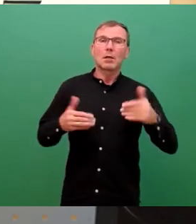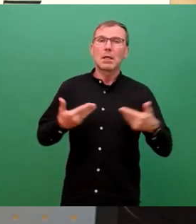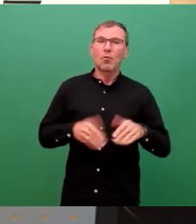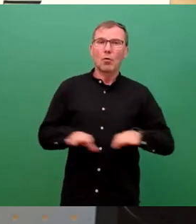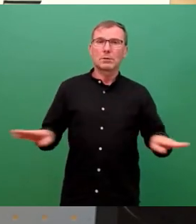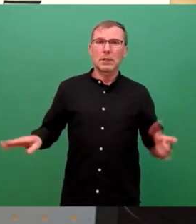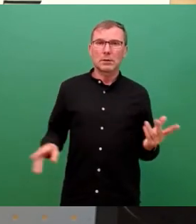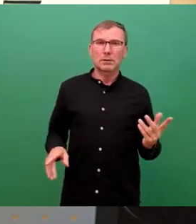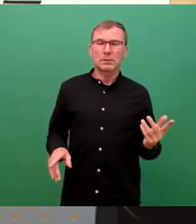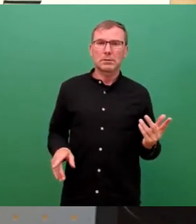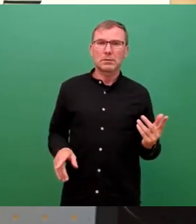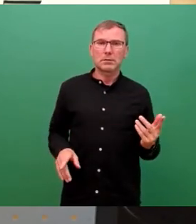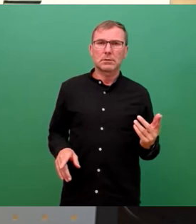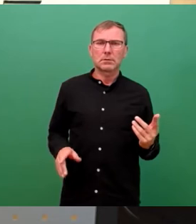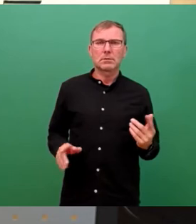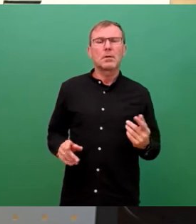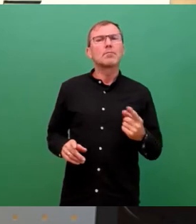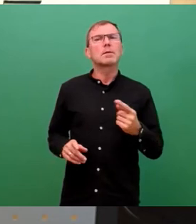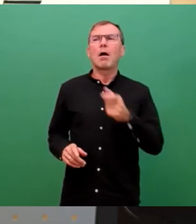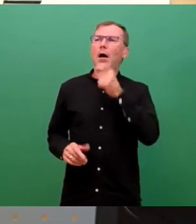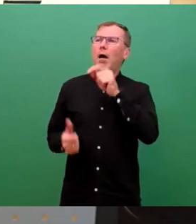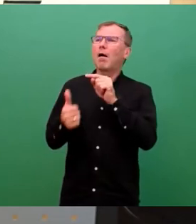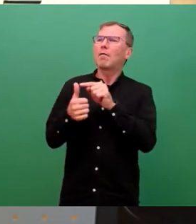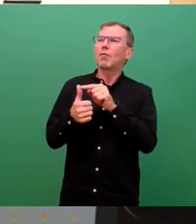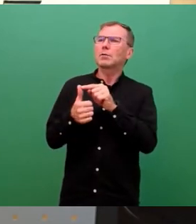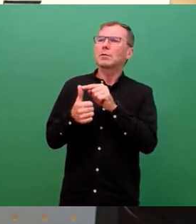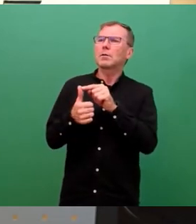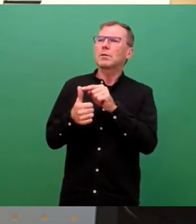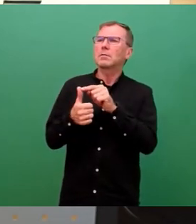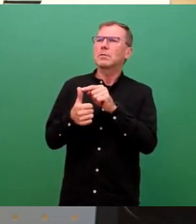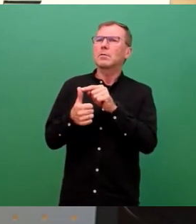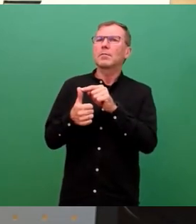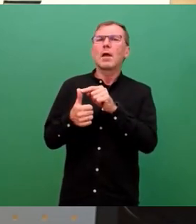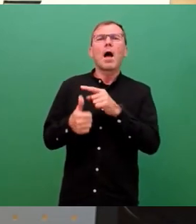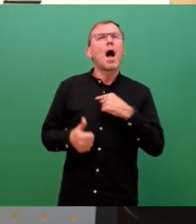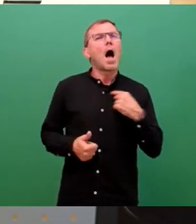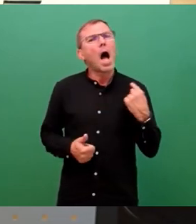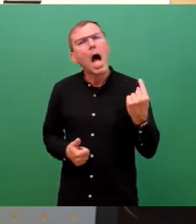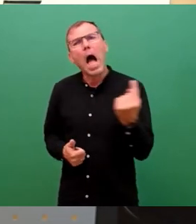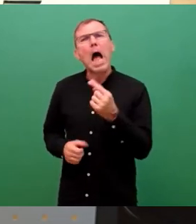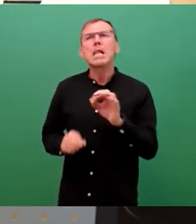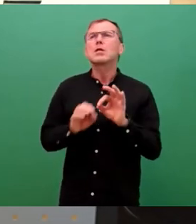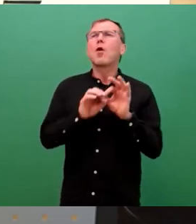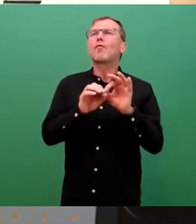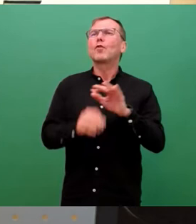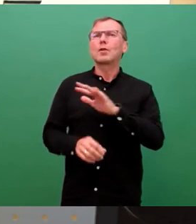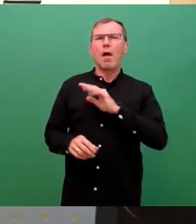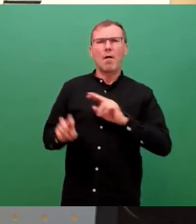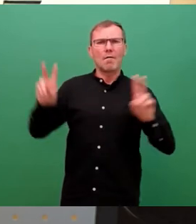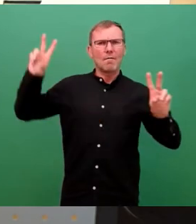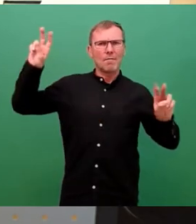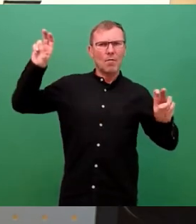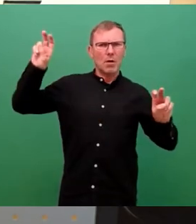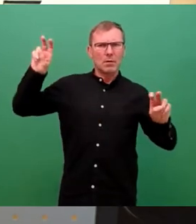Legitimation mit dem Wort eben, dass man alles für das Volk in der Formel der Vereidigung auch